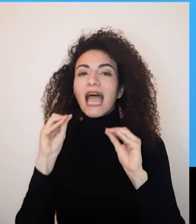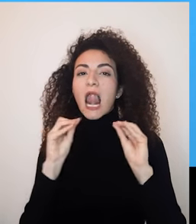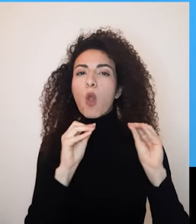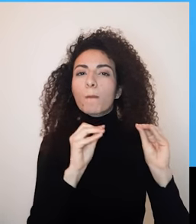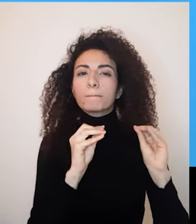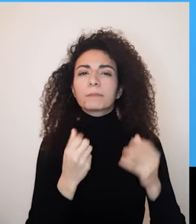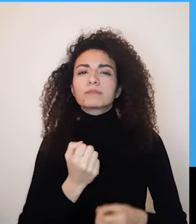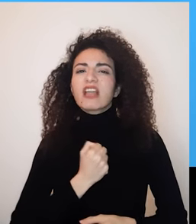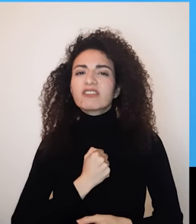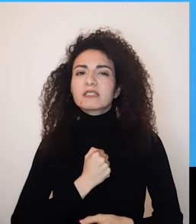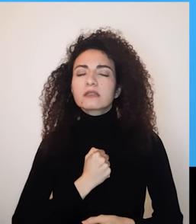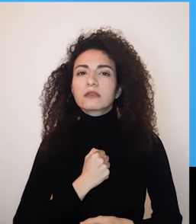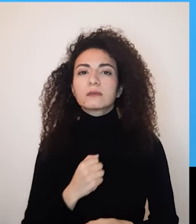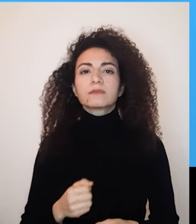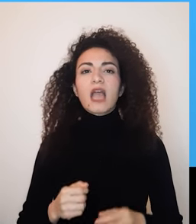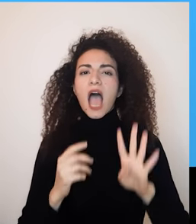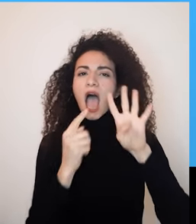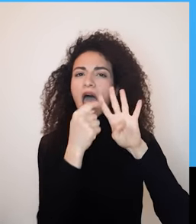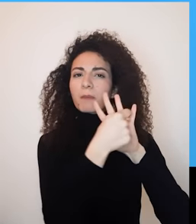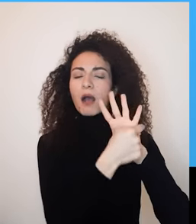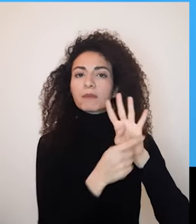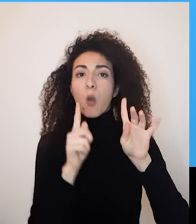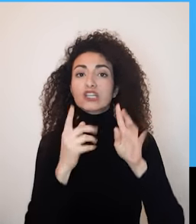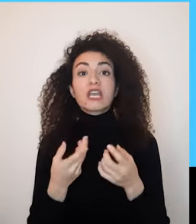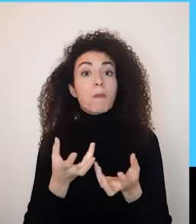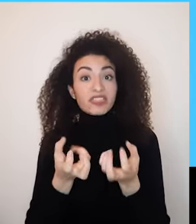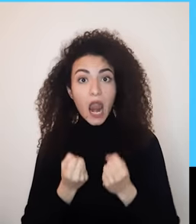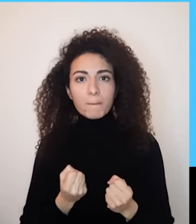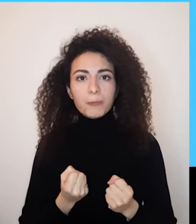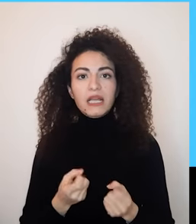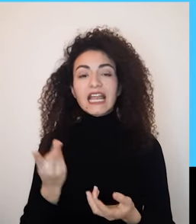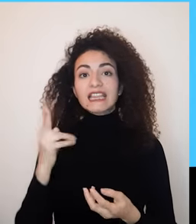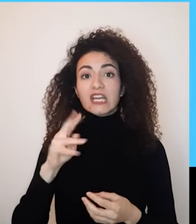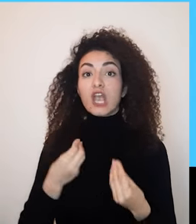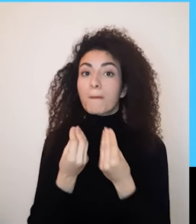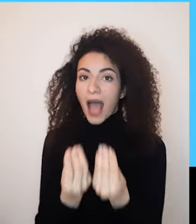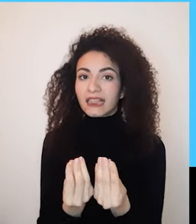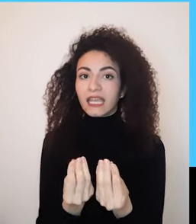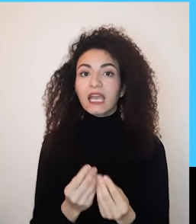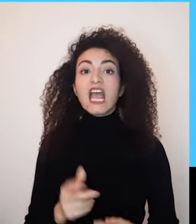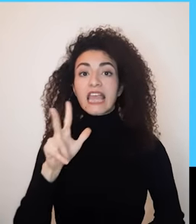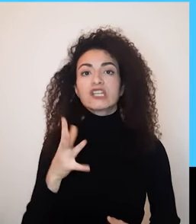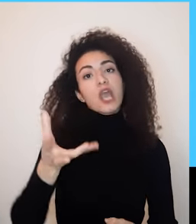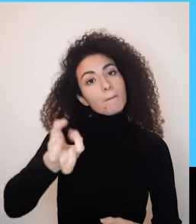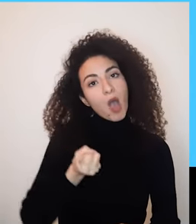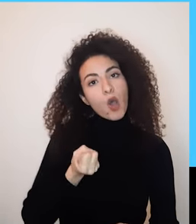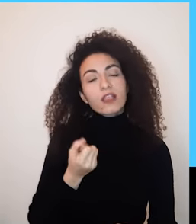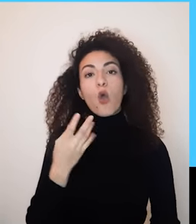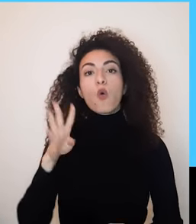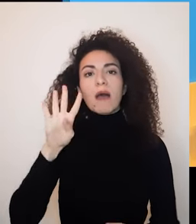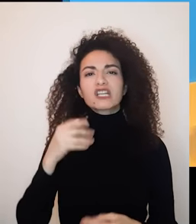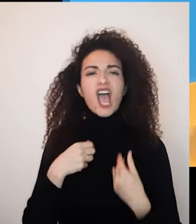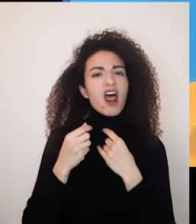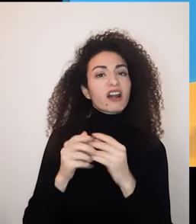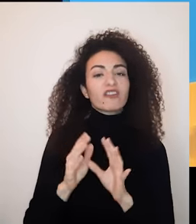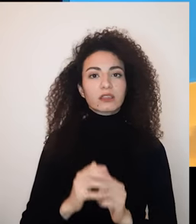العاطفة المستمر لأربع أفعال أساسية بحياته اليومية أنه يطلبوا، يعطوا، يتلقوا ويرفطوا